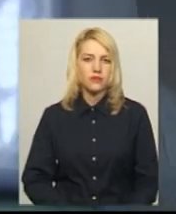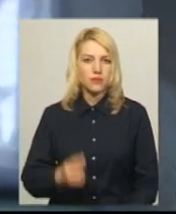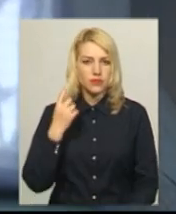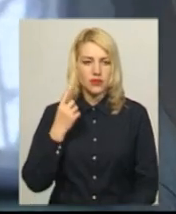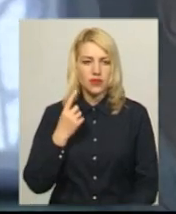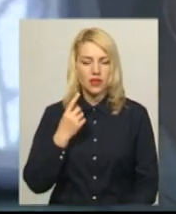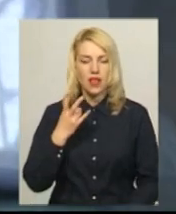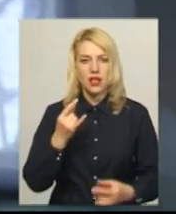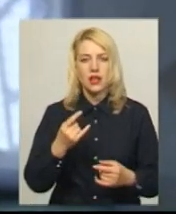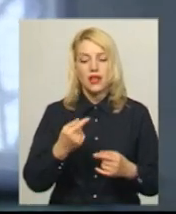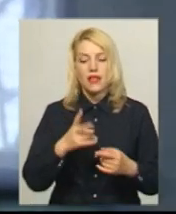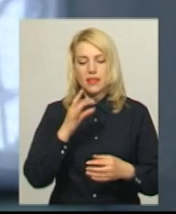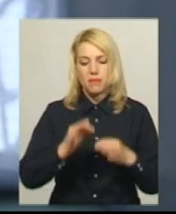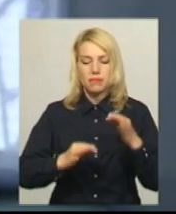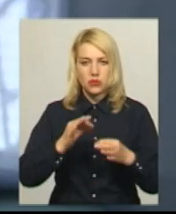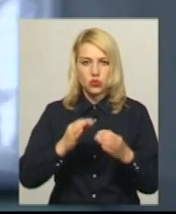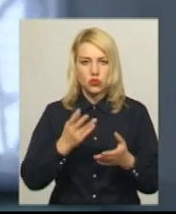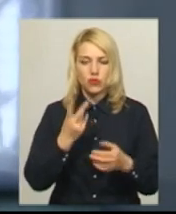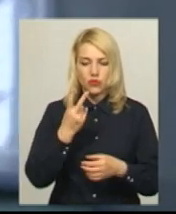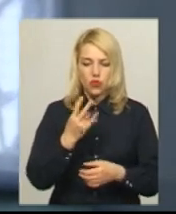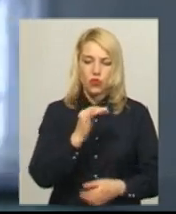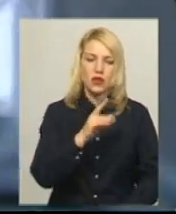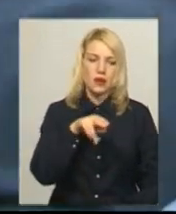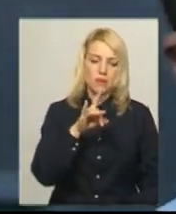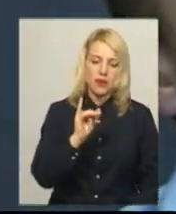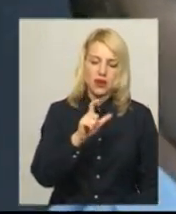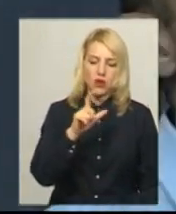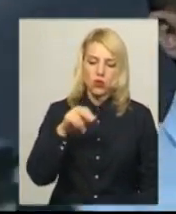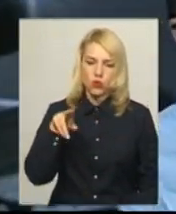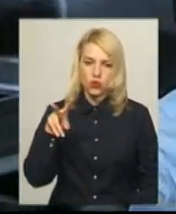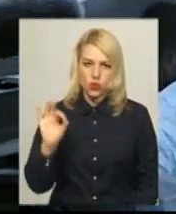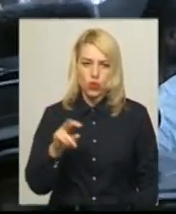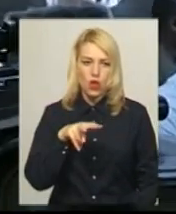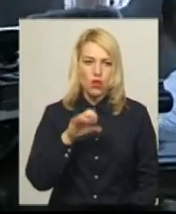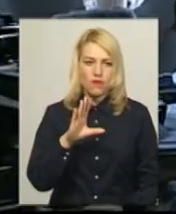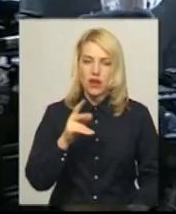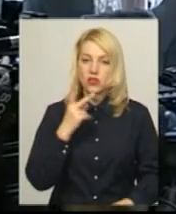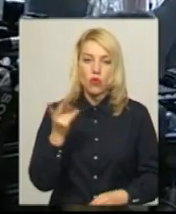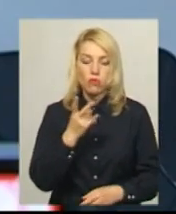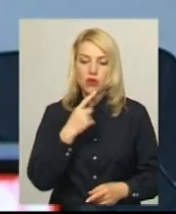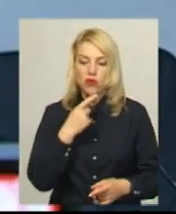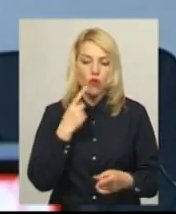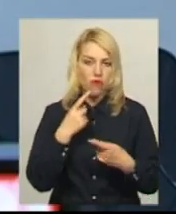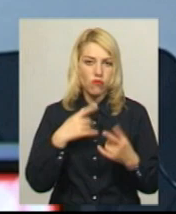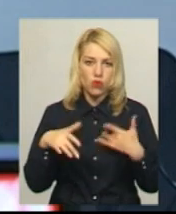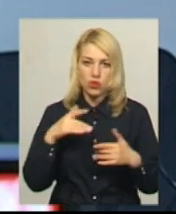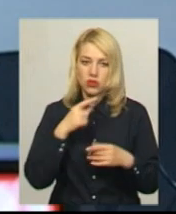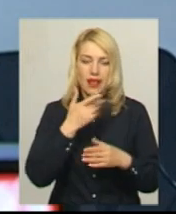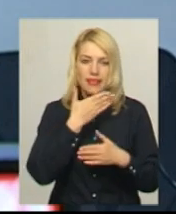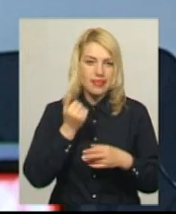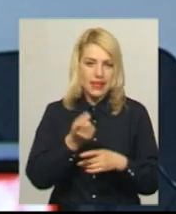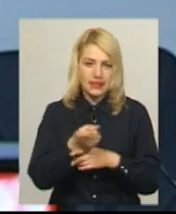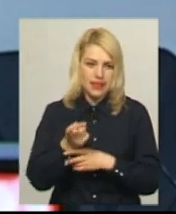На лаві підсудних двоє – Іван Приходько та Володимир Петровець. Вони, обидва говорять, не стріляли, а прокурори просять арешту на два